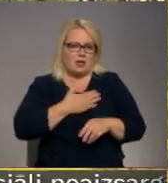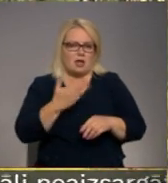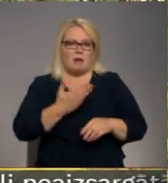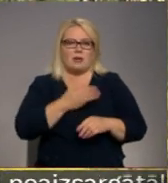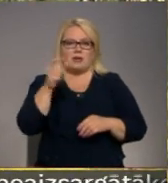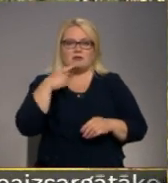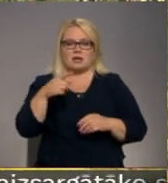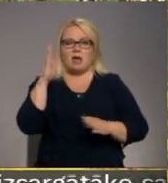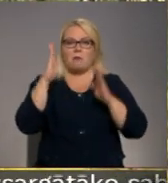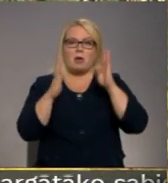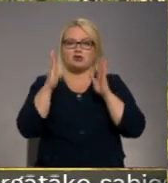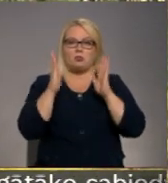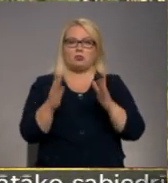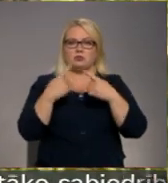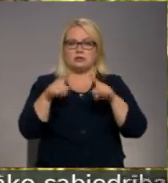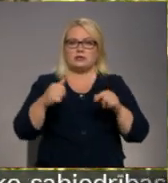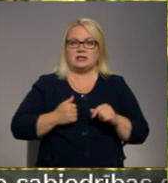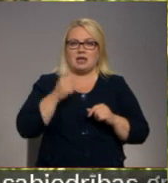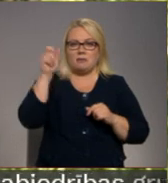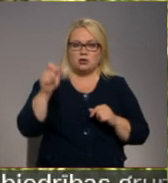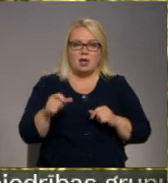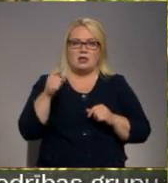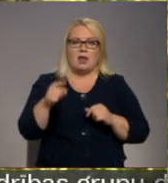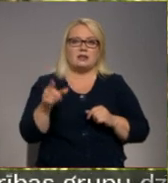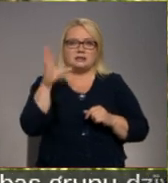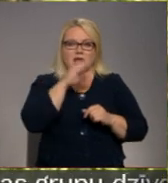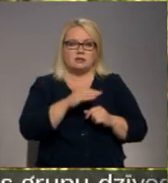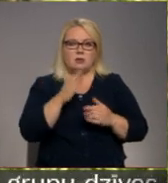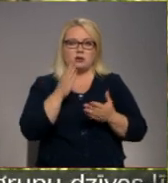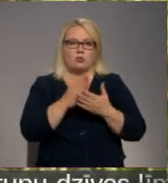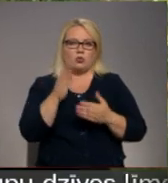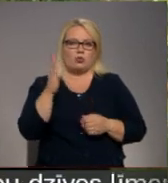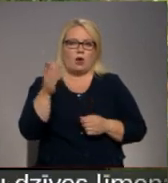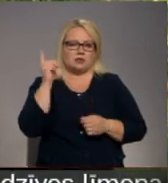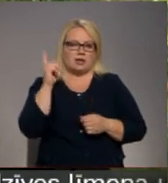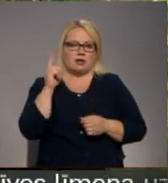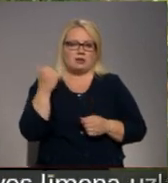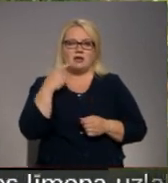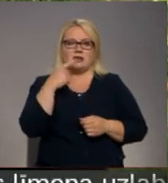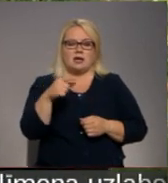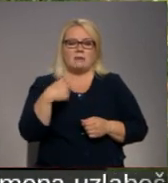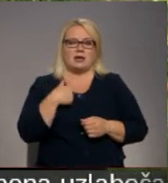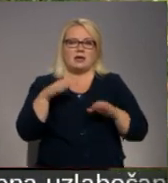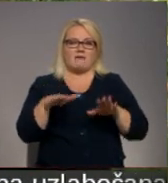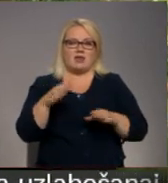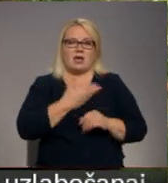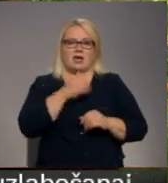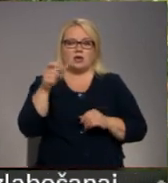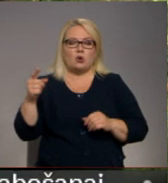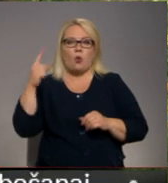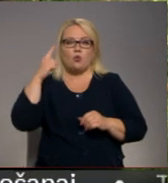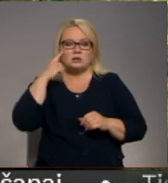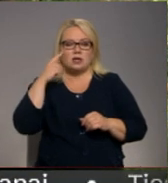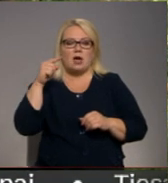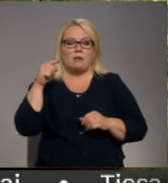tad, ja mežam būs cits īpašnieks, šīs iespējas varētu tikt liektas. Mēs kā vietēji iedzīvotājiem par to uzzinājām no šīm